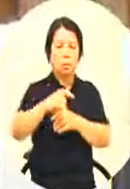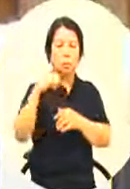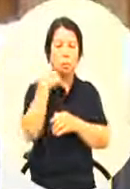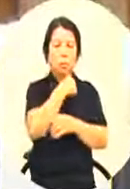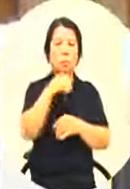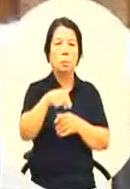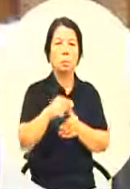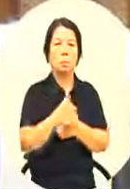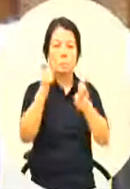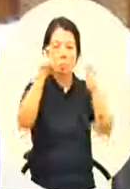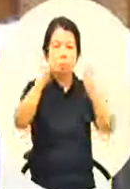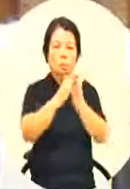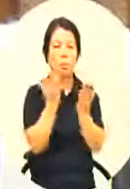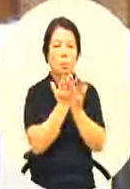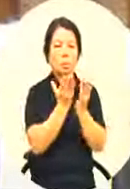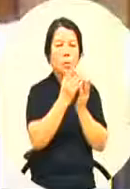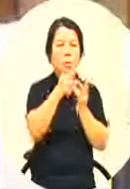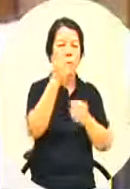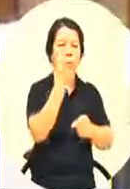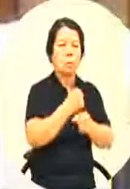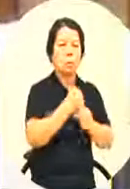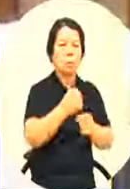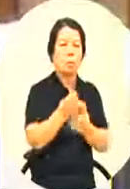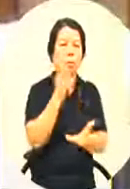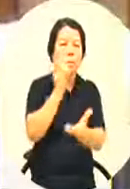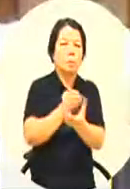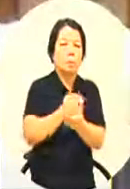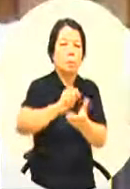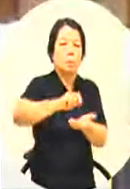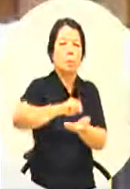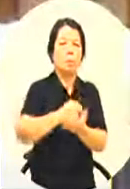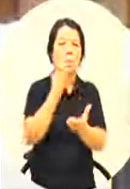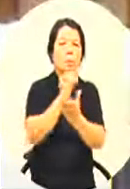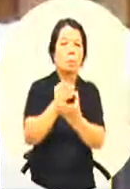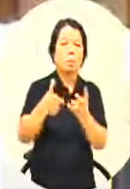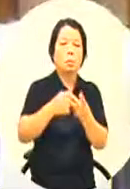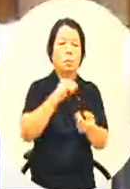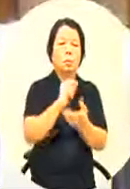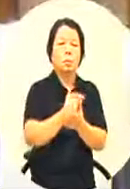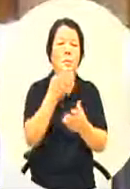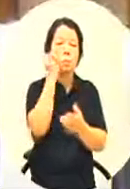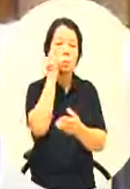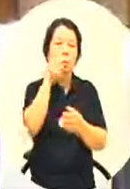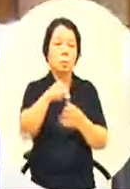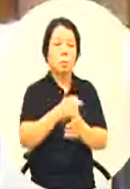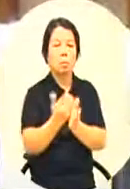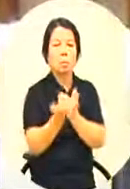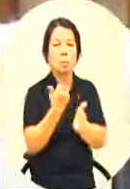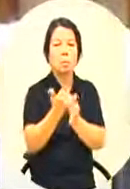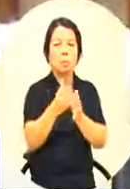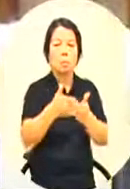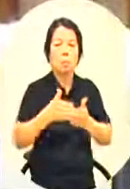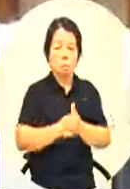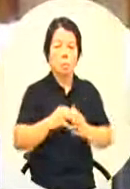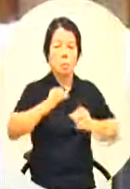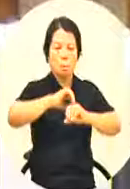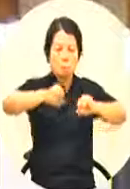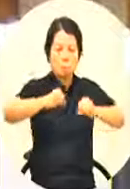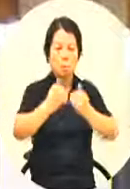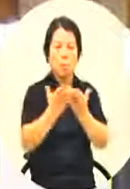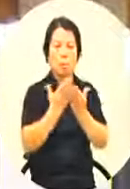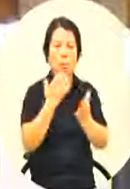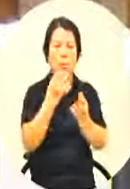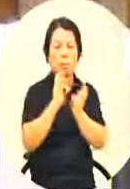要求学要就业要投资要旅游观光我们前提当然是必须要先了解他们在做